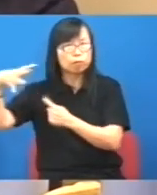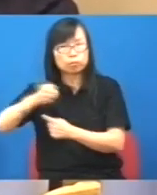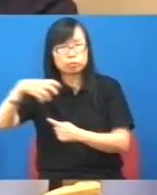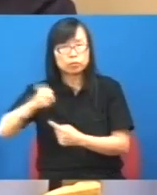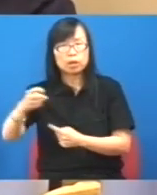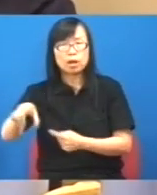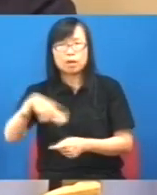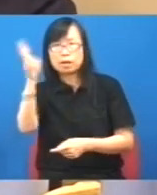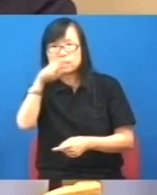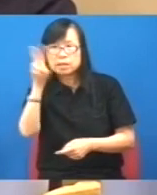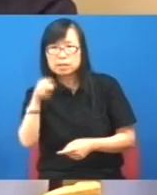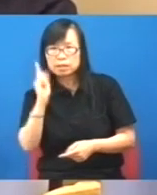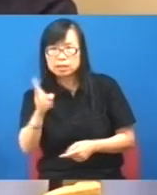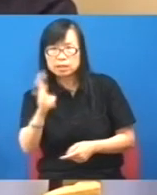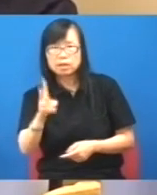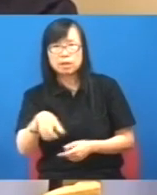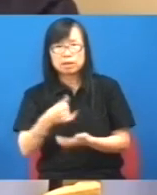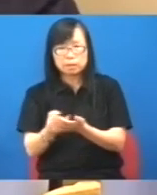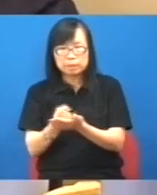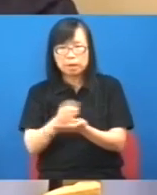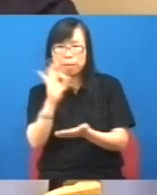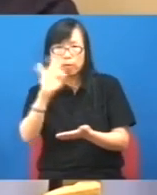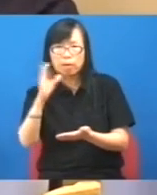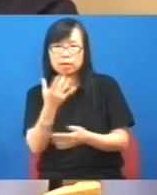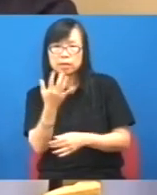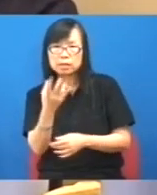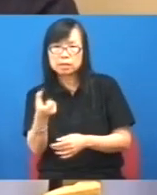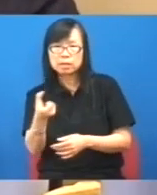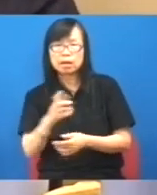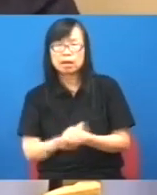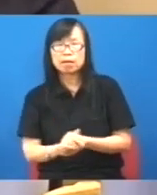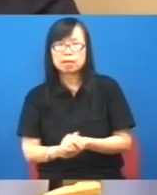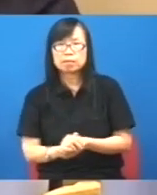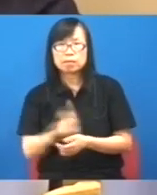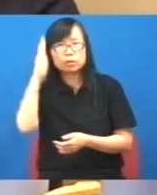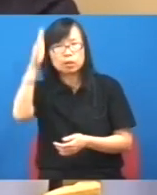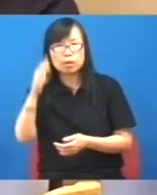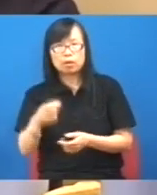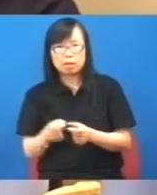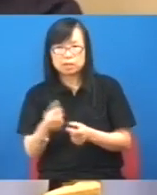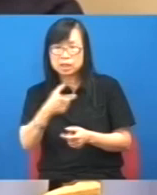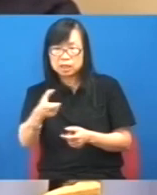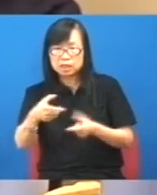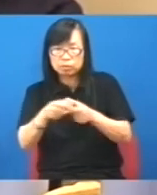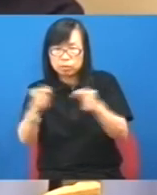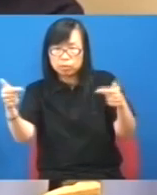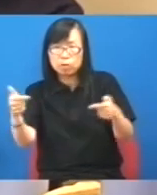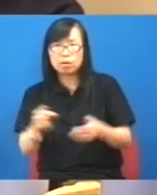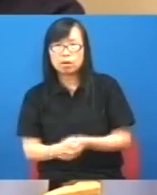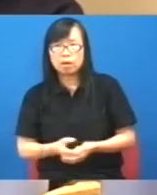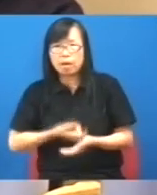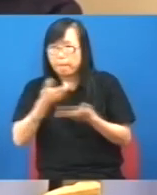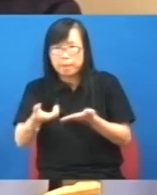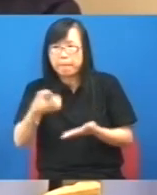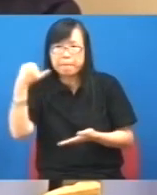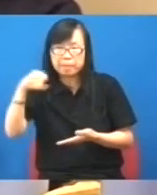如果2200元如果沒有審查有多少錢然後假以示就會有多錢那會比不起為甚麼比不起我們有